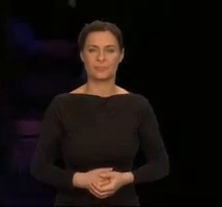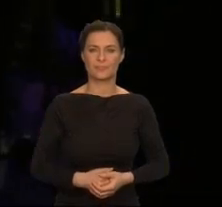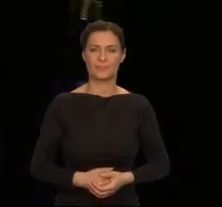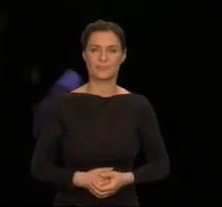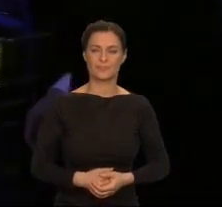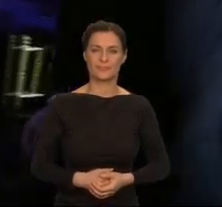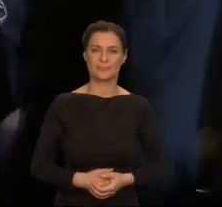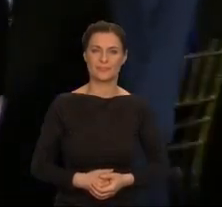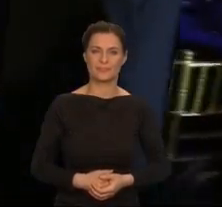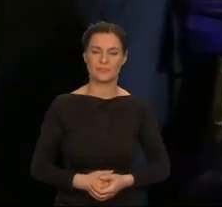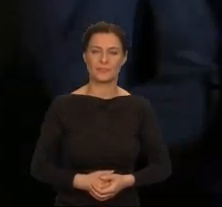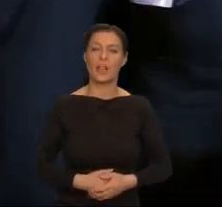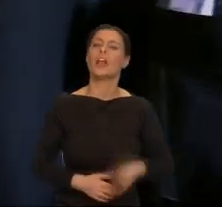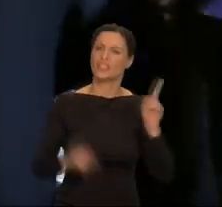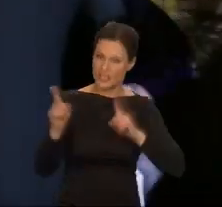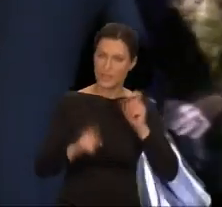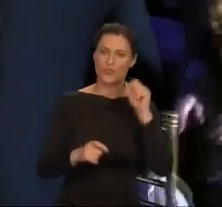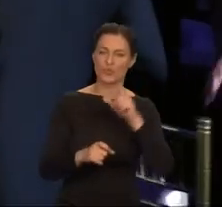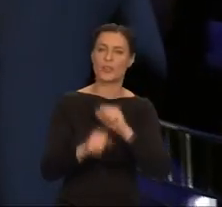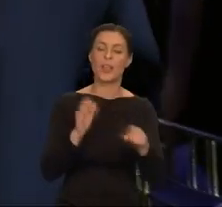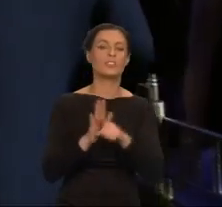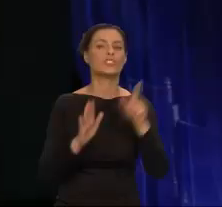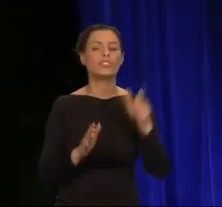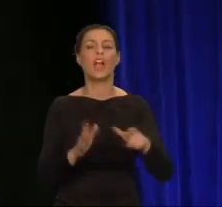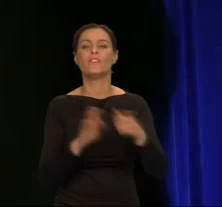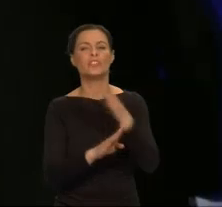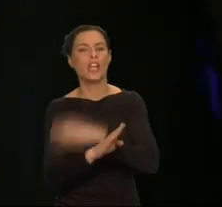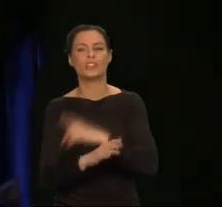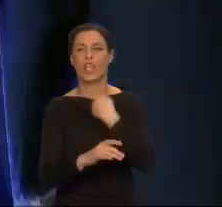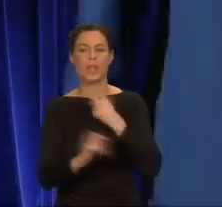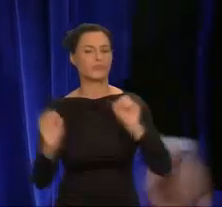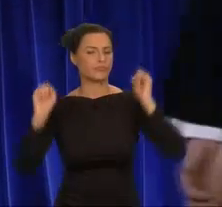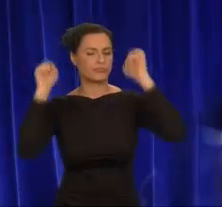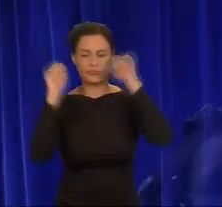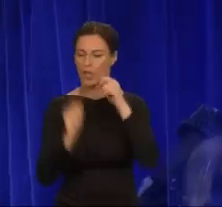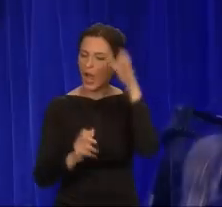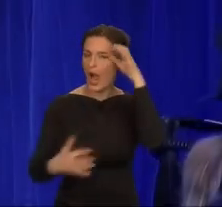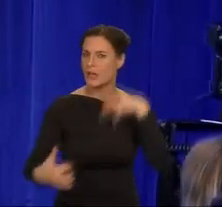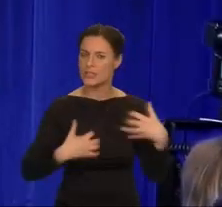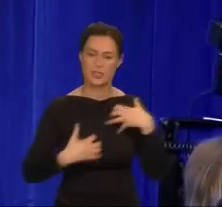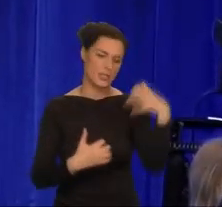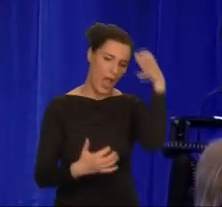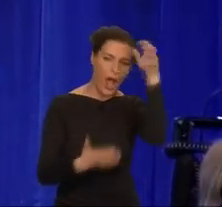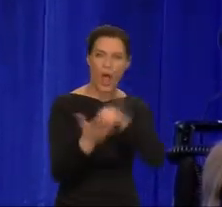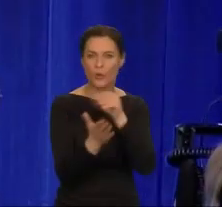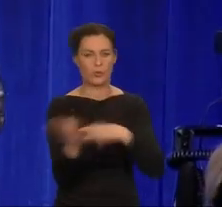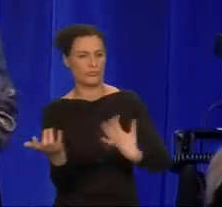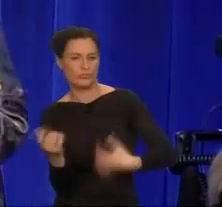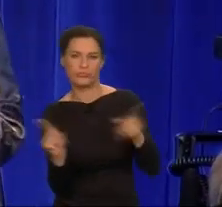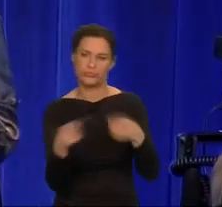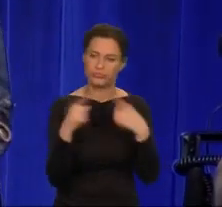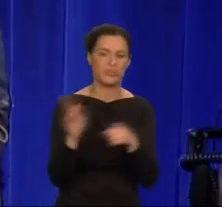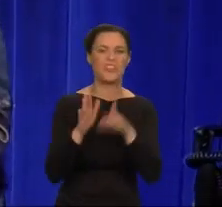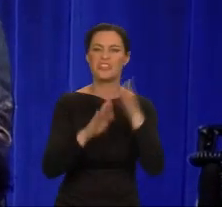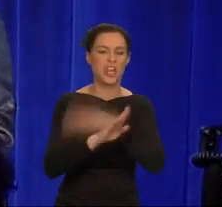Aż nadto często zdarza się, że bezkompromisowych pisarzy i artystów, którzy długo są marginalizowani,